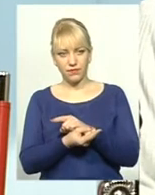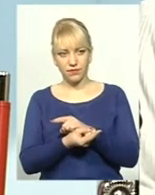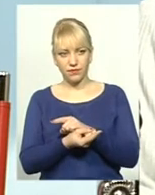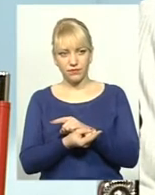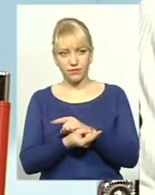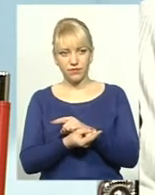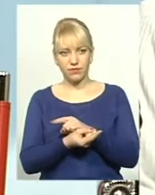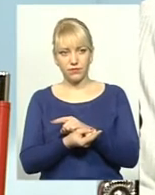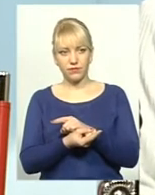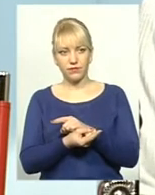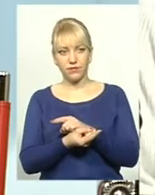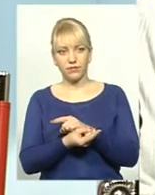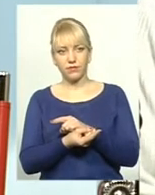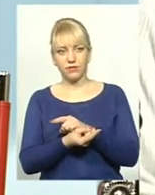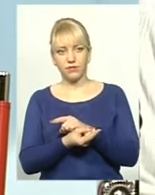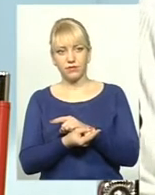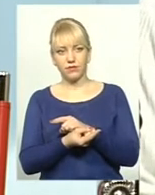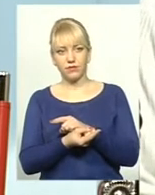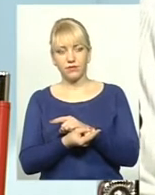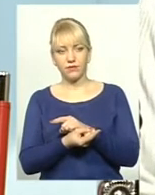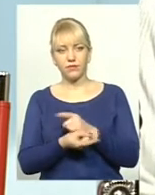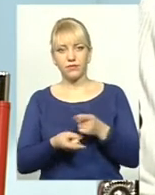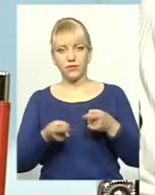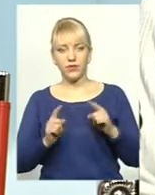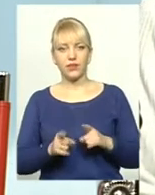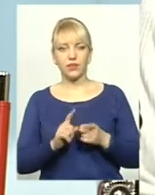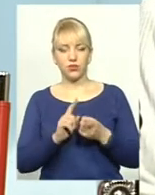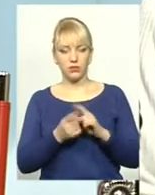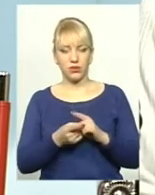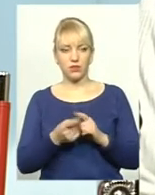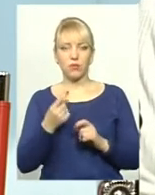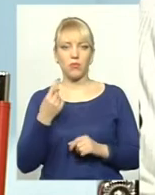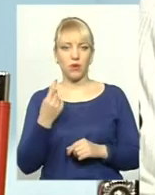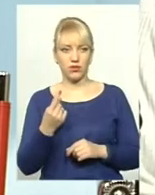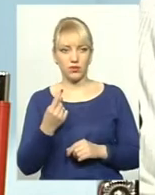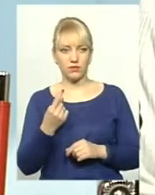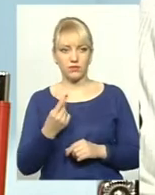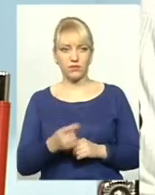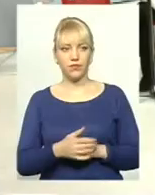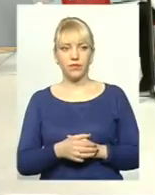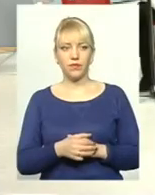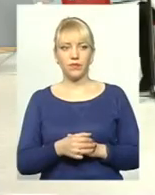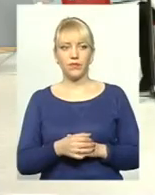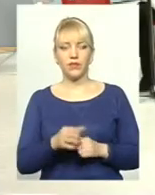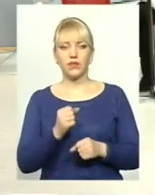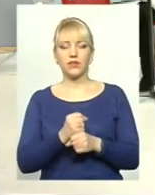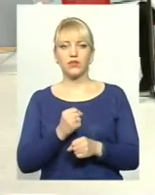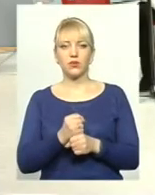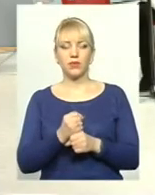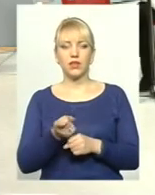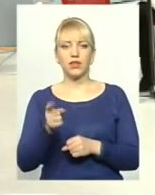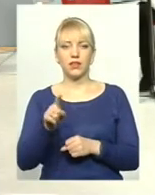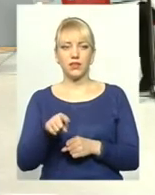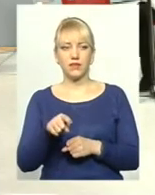Лена скаже, що дійсно змінилась, по-перше, зробили навіть